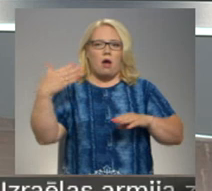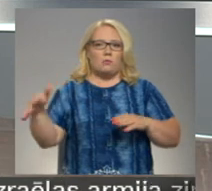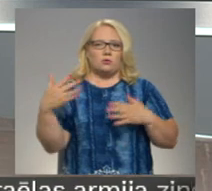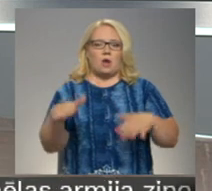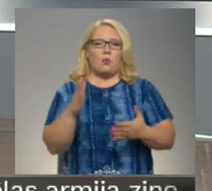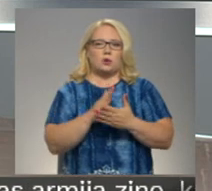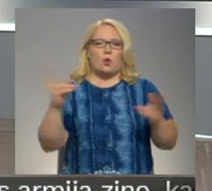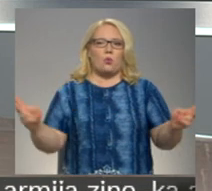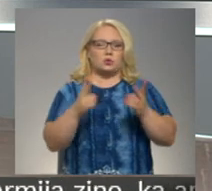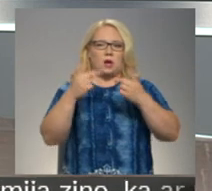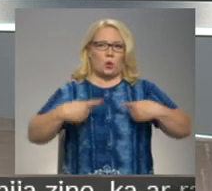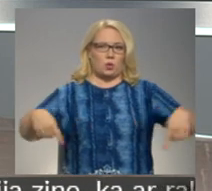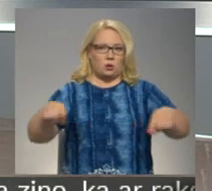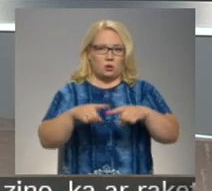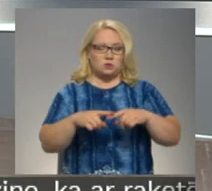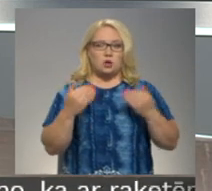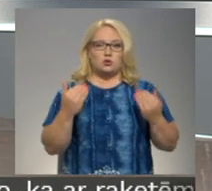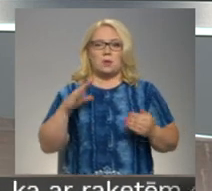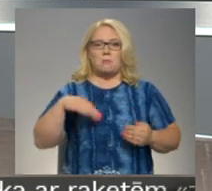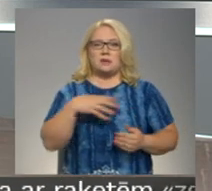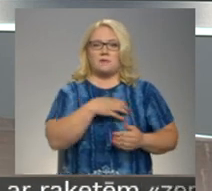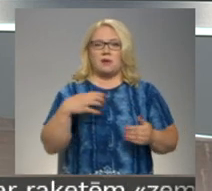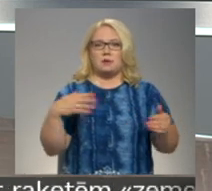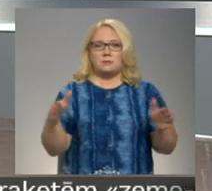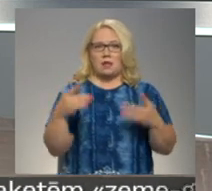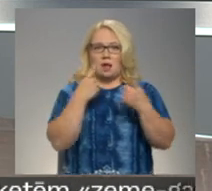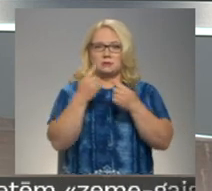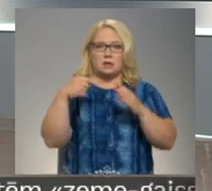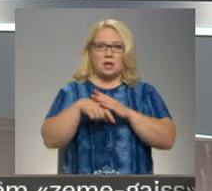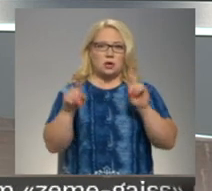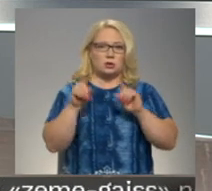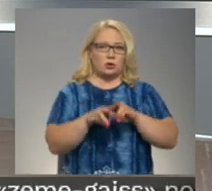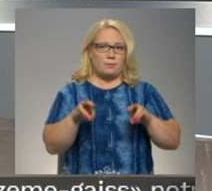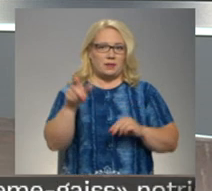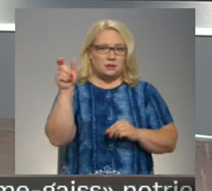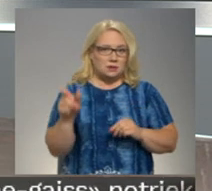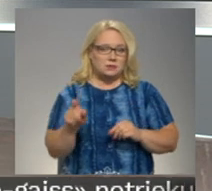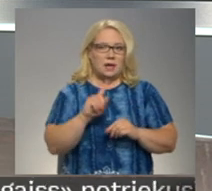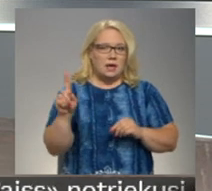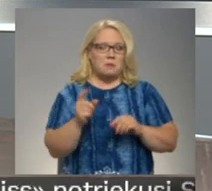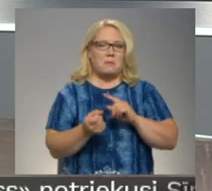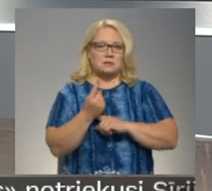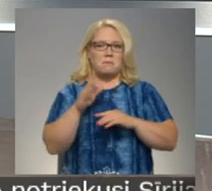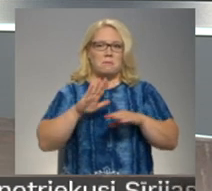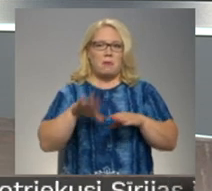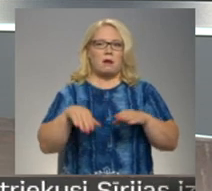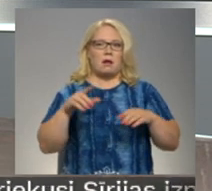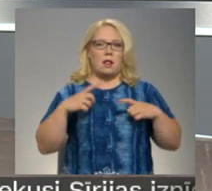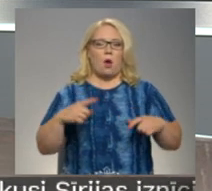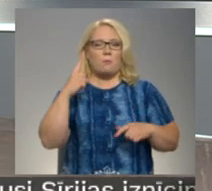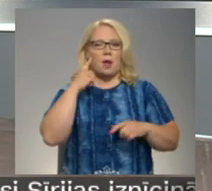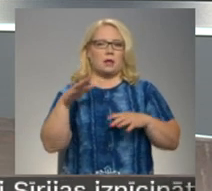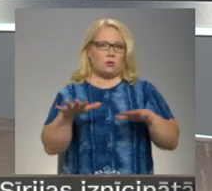esoši augunsgrēka teritorijas. Kā šodien pēc valdības sēdes atzināja iekšlīt ministrs Rihards Kozlovskas, ir pazīmes par ļaunprātīgu